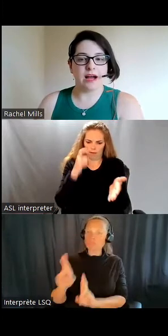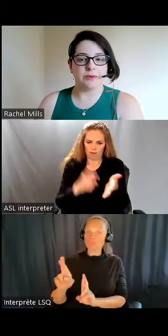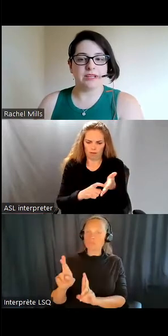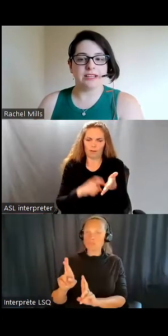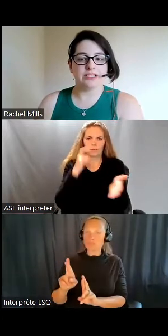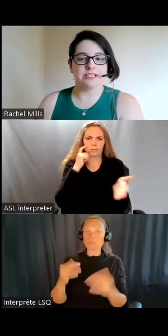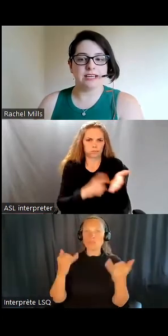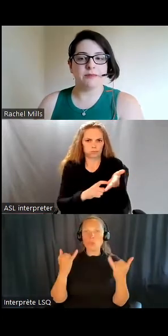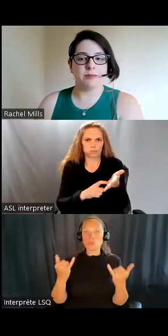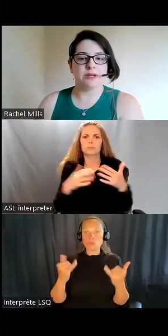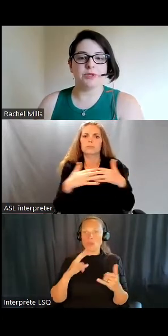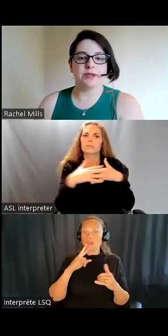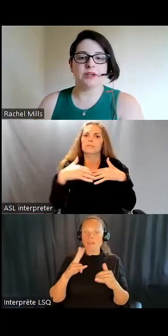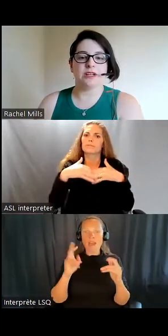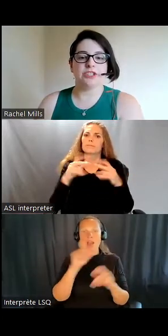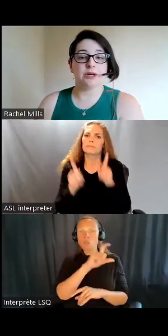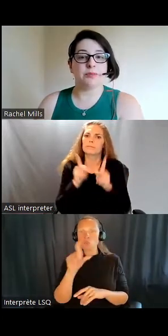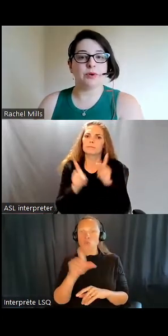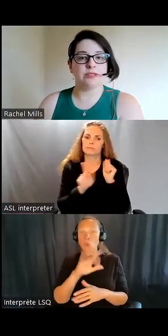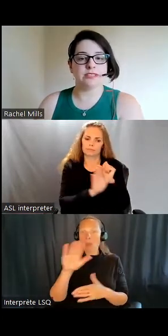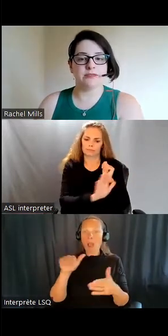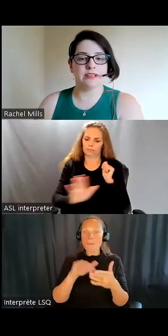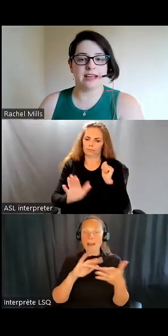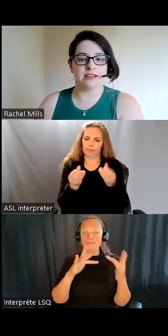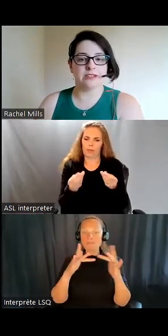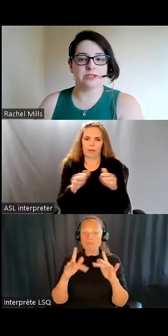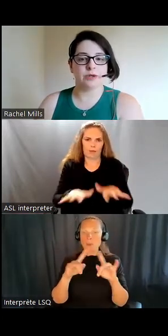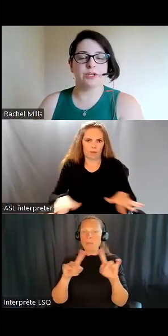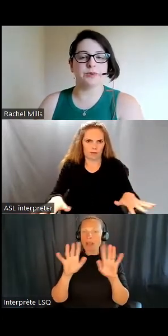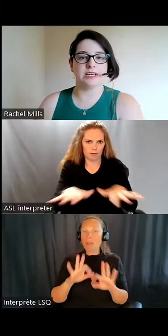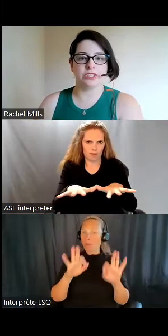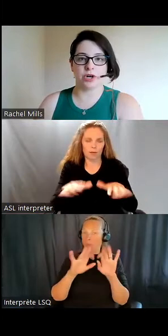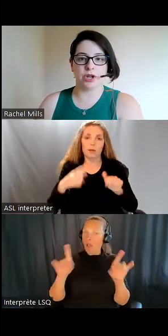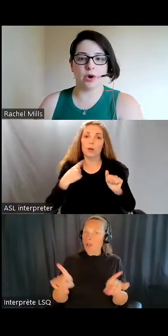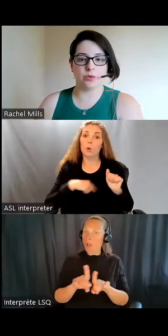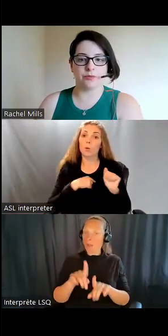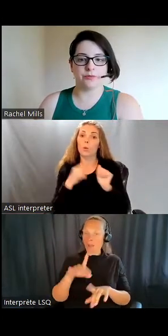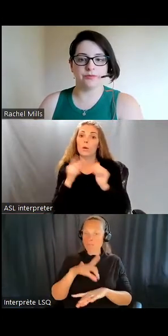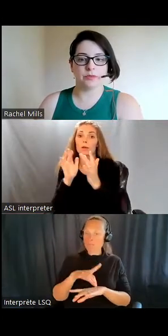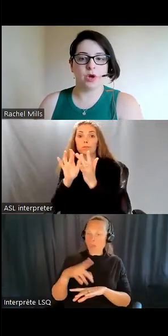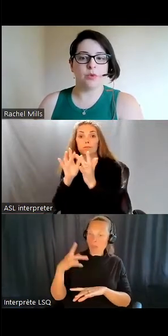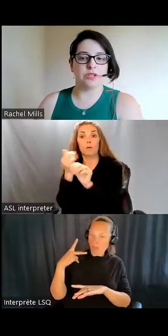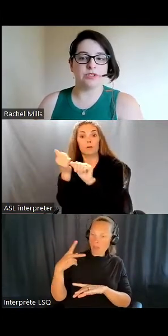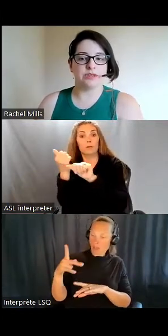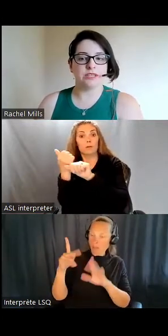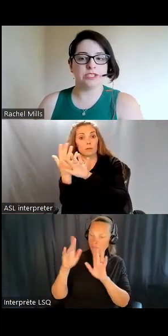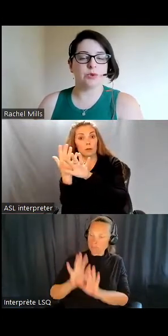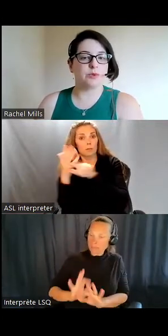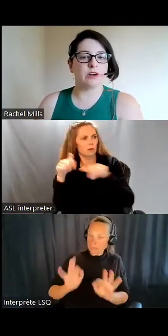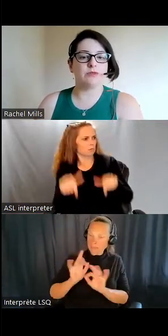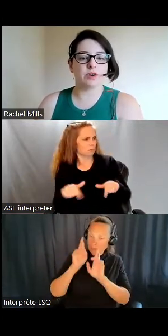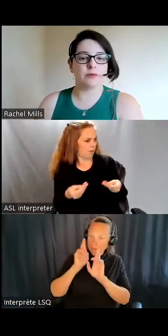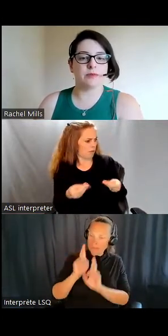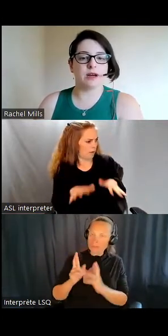réunissons aujourd'hui sur une plateforme virtuelle, j'aimerais prendre un moment pour reconnaître l'importance de la terre, que nous appelons chacun notre chez-soi.